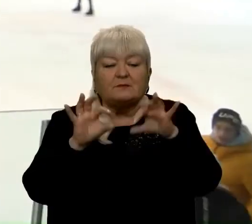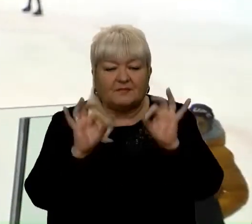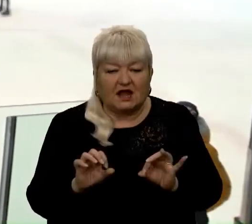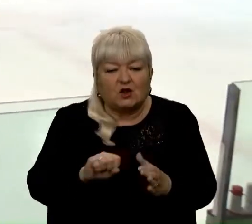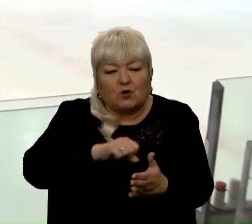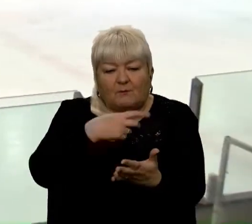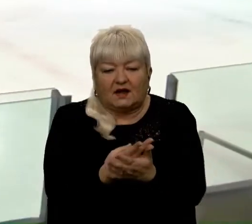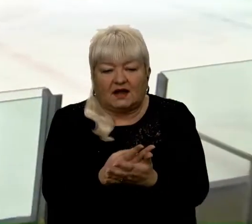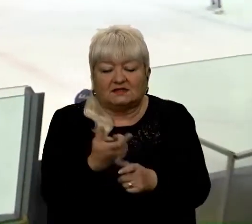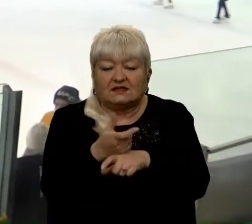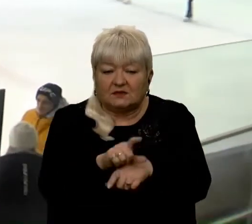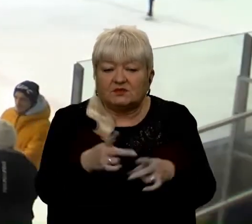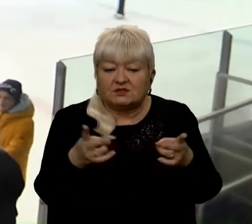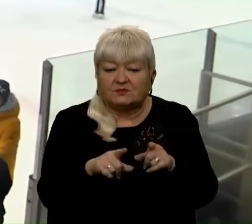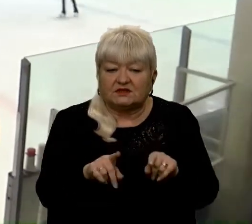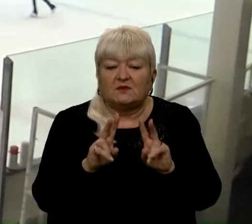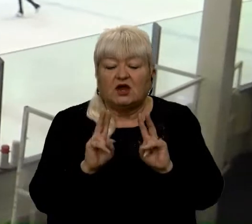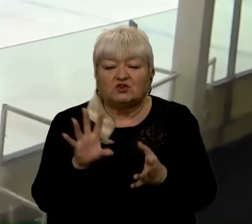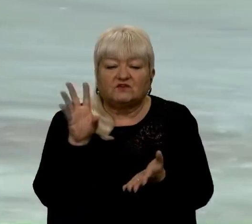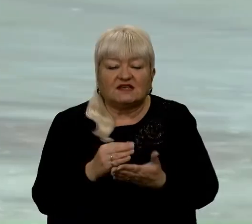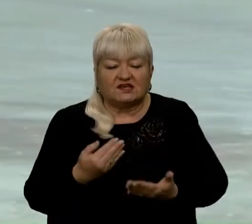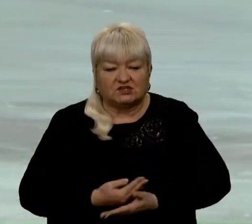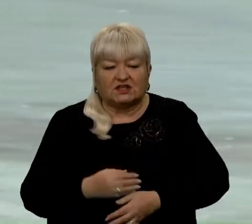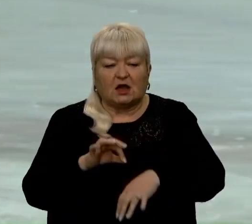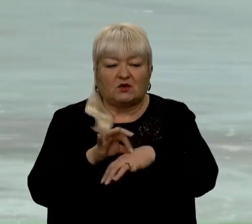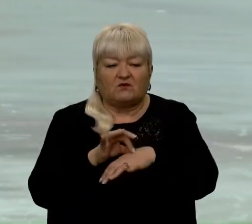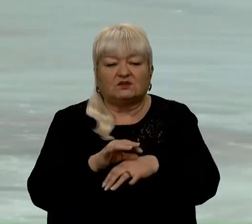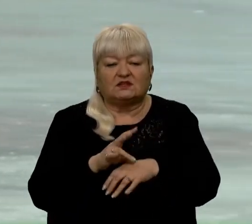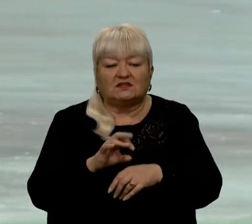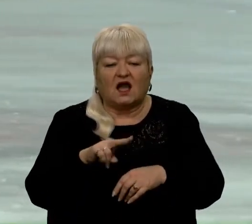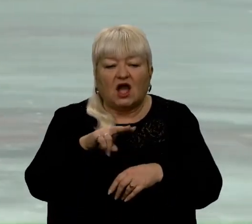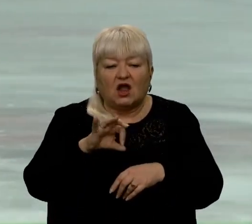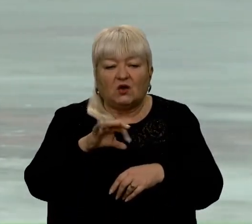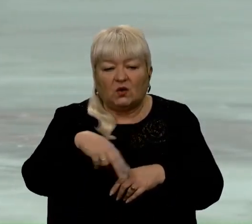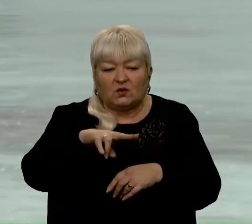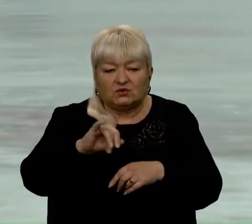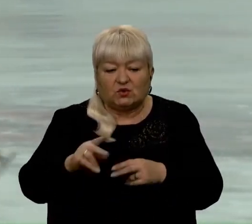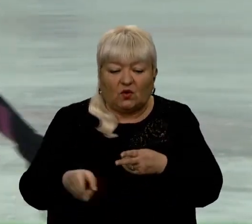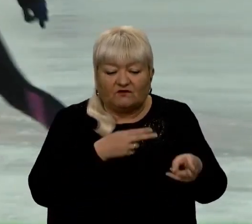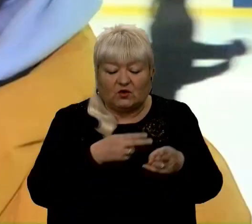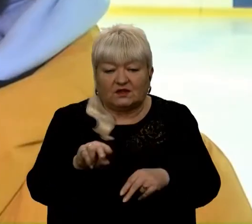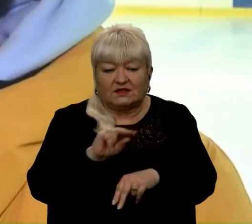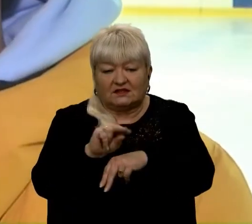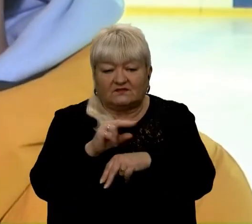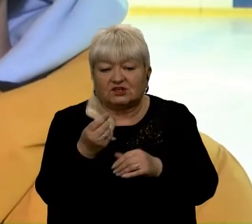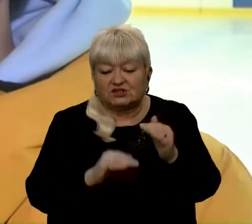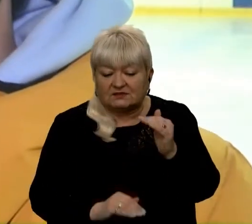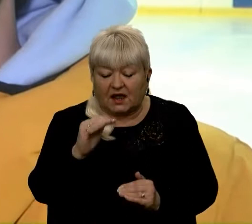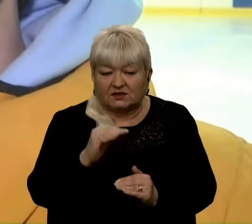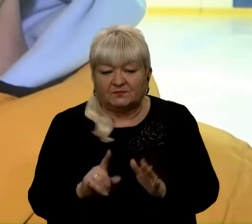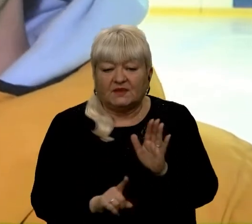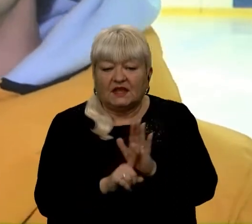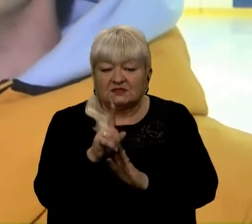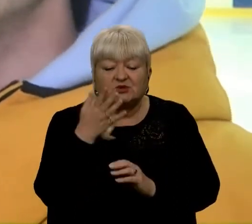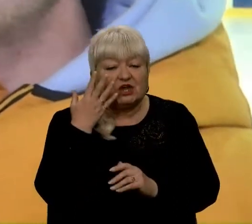найбільше це потрібно саме тим, хто майже все життя проводить на люду – фігуристи. Асів навчають ще з маличку. Спочатку, коли діти